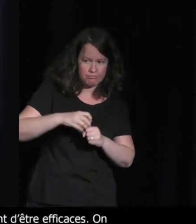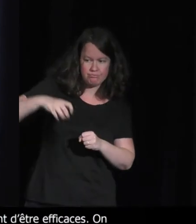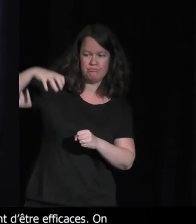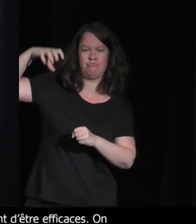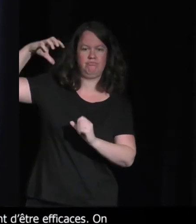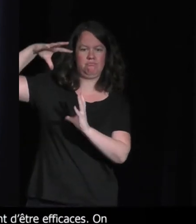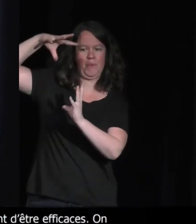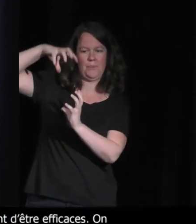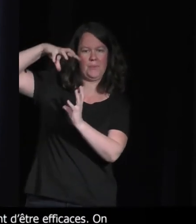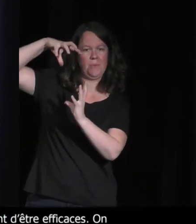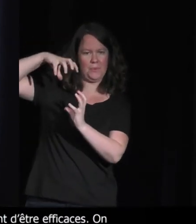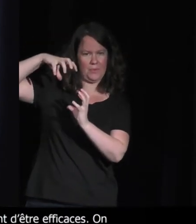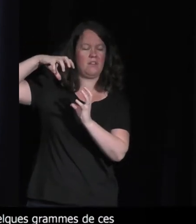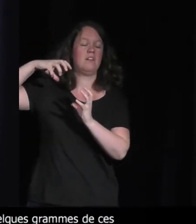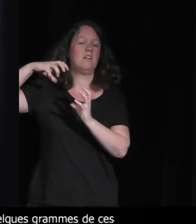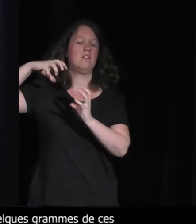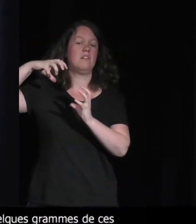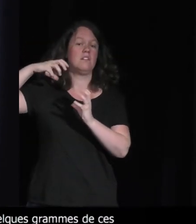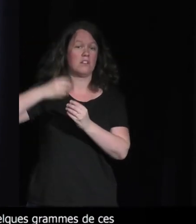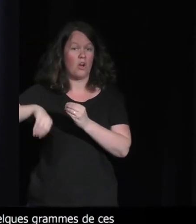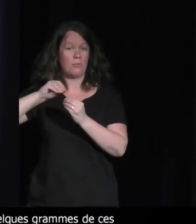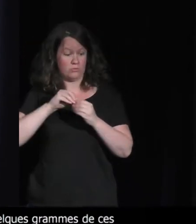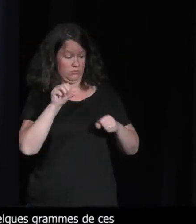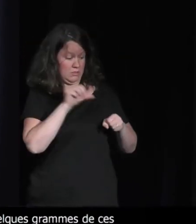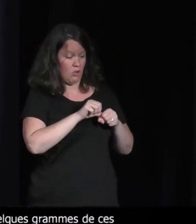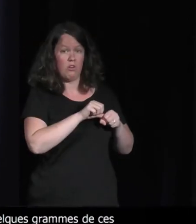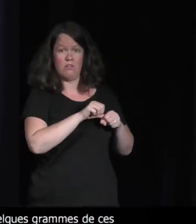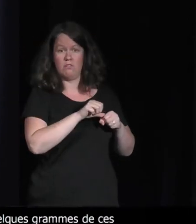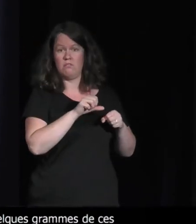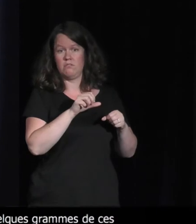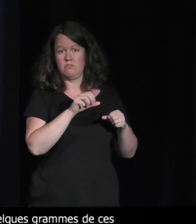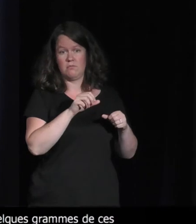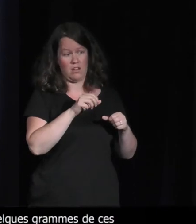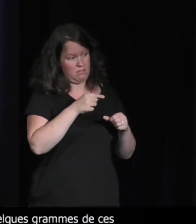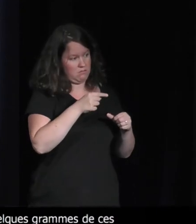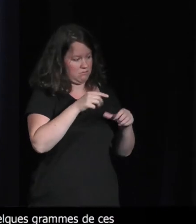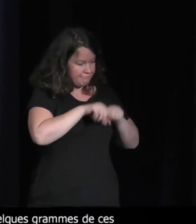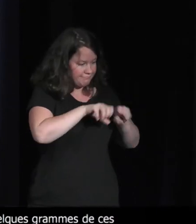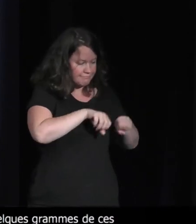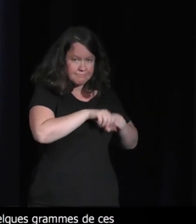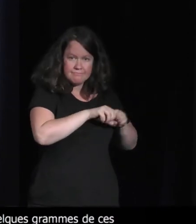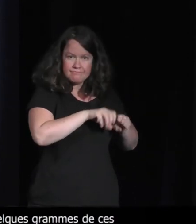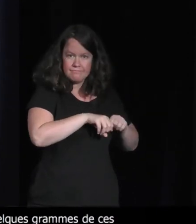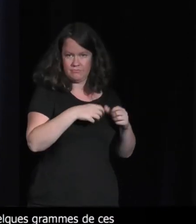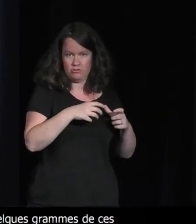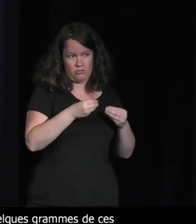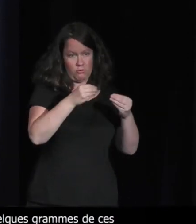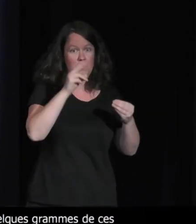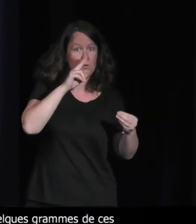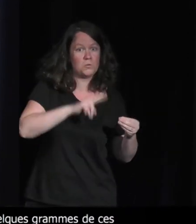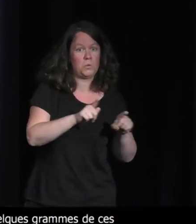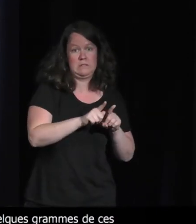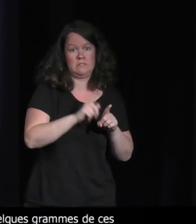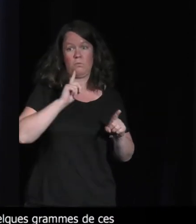il y a ça et le raffinage de ces métaux qui est très polluant, comme toute la métallurgie.